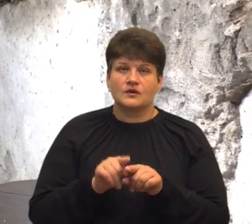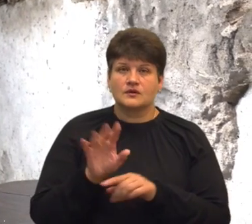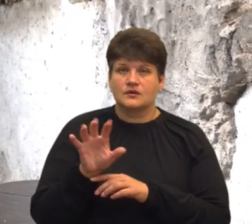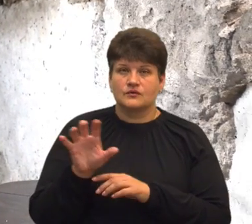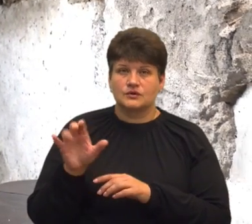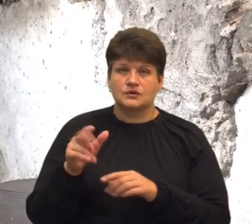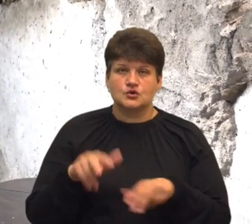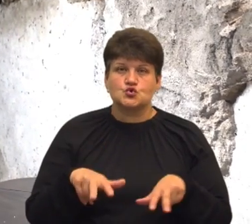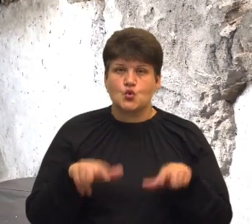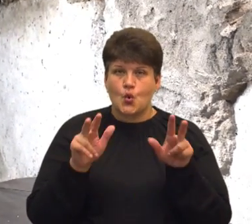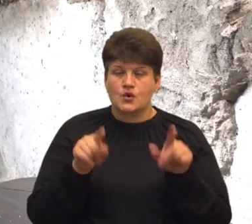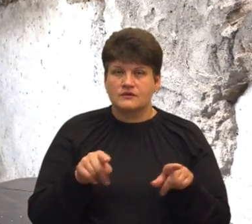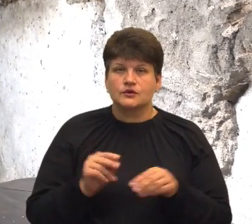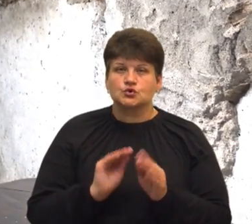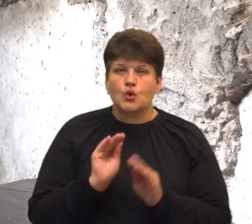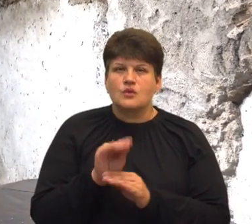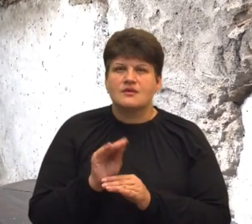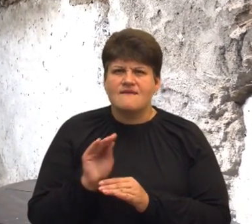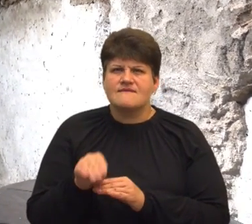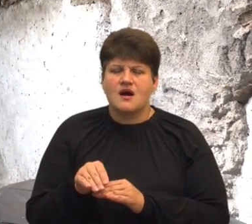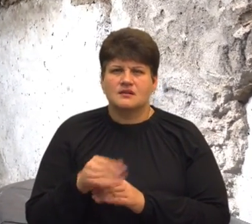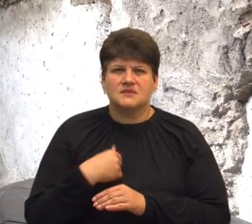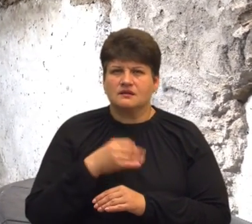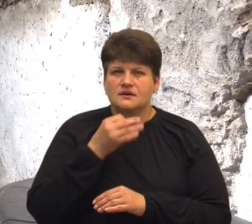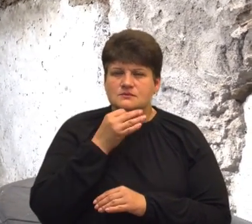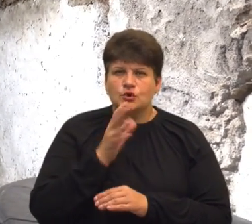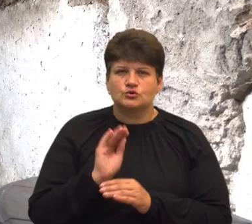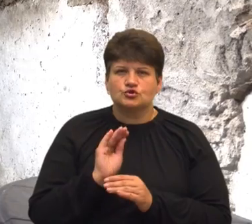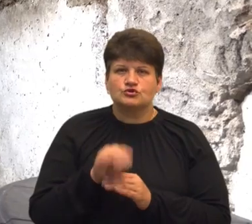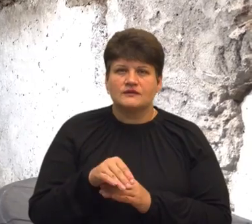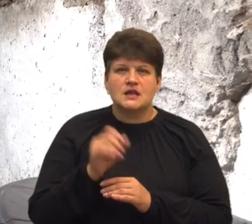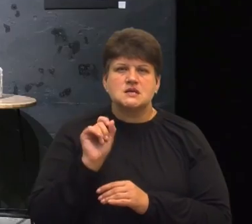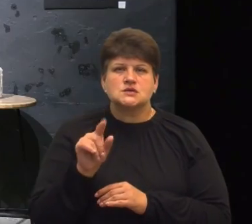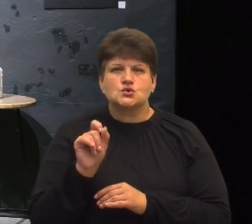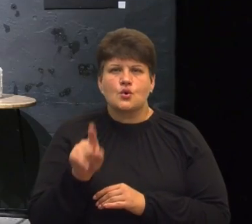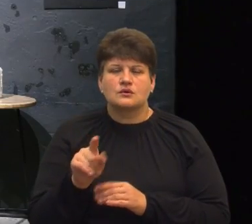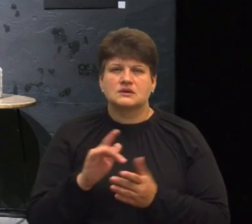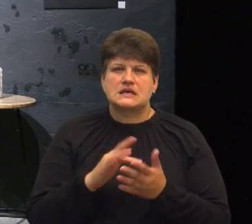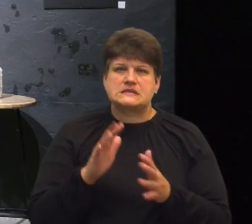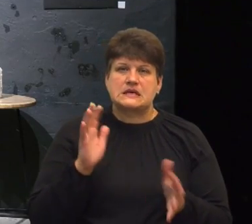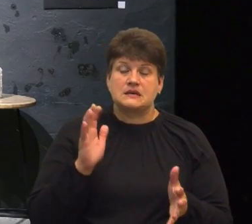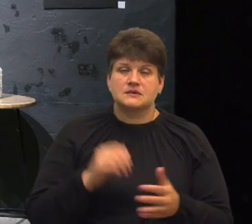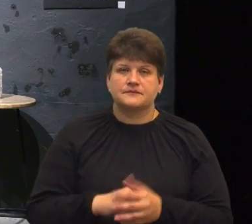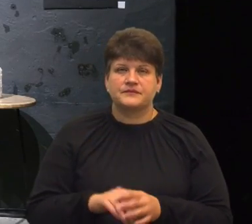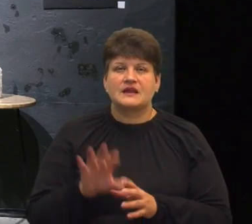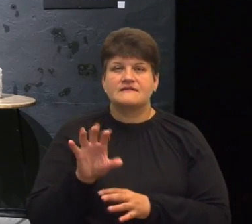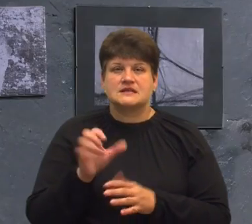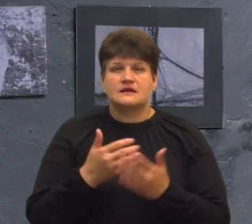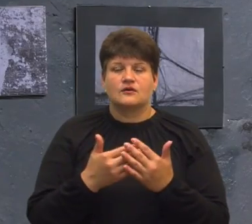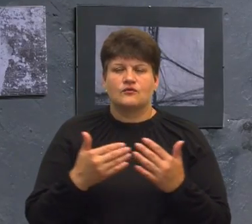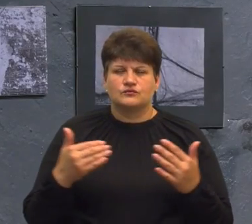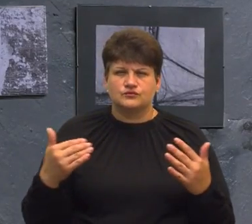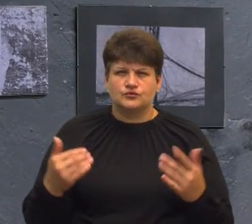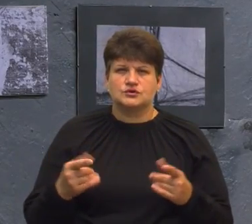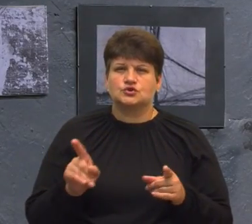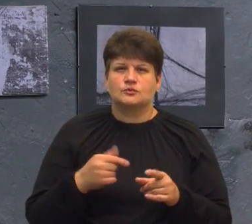дронів. Додавали там, знаєте, мені не сподобалося, що додавали там золота, стрібла. Виставка фотографій краєвиди, якими не